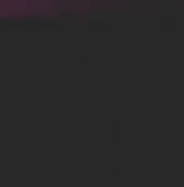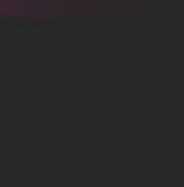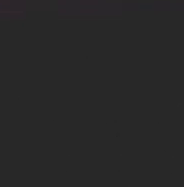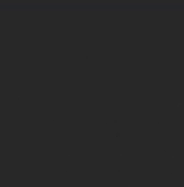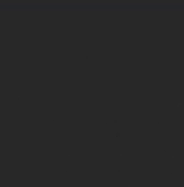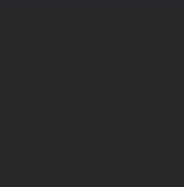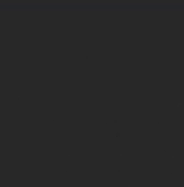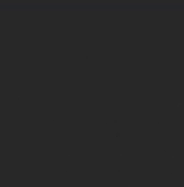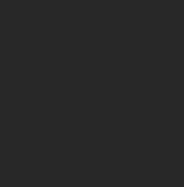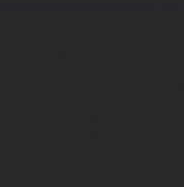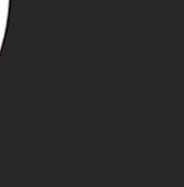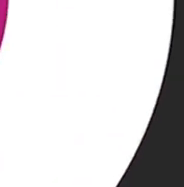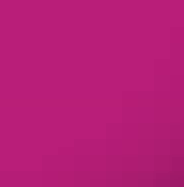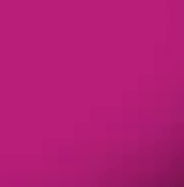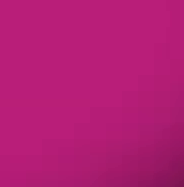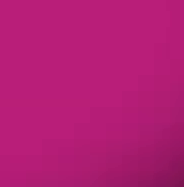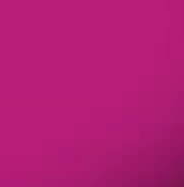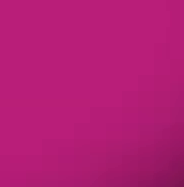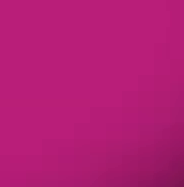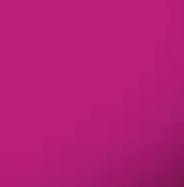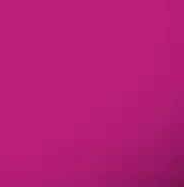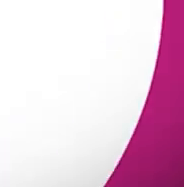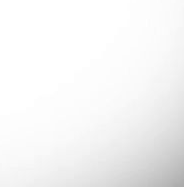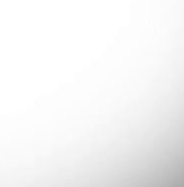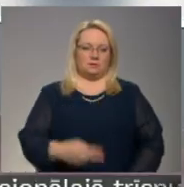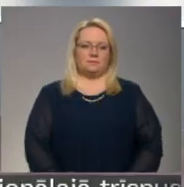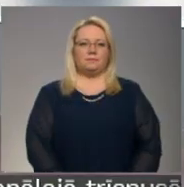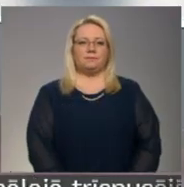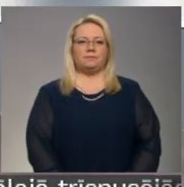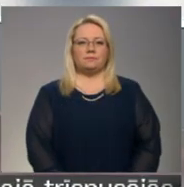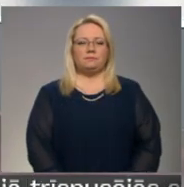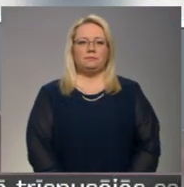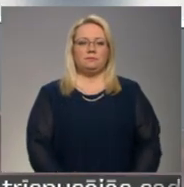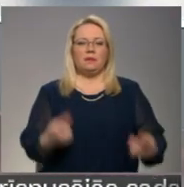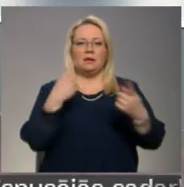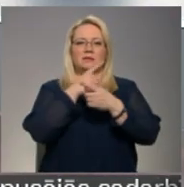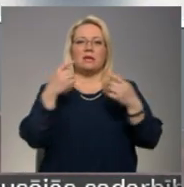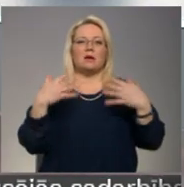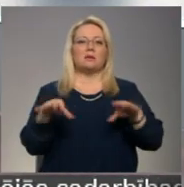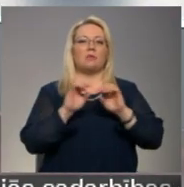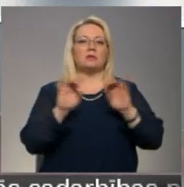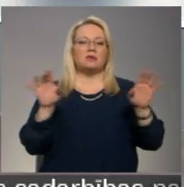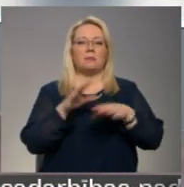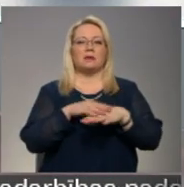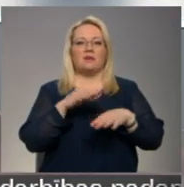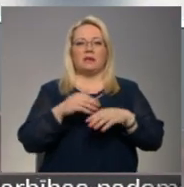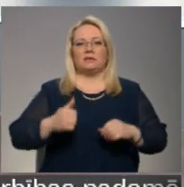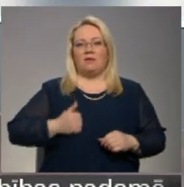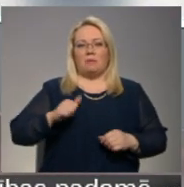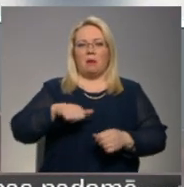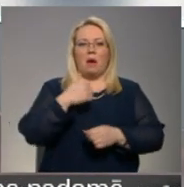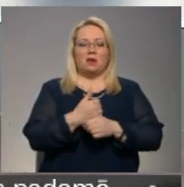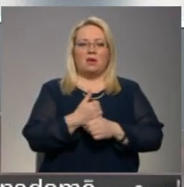Re! Viss ēters ir te! Ziņās jau stāstījām, ka Zviedrijas kompānija